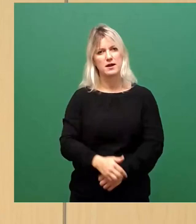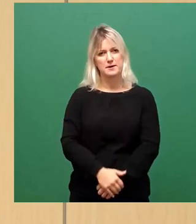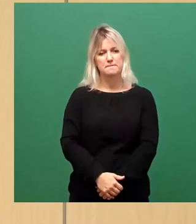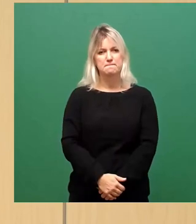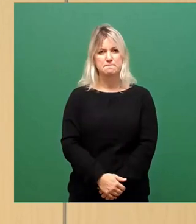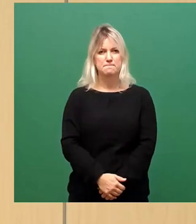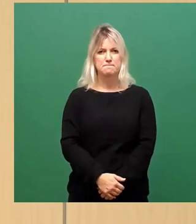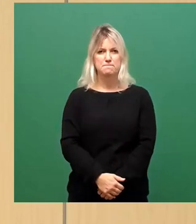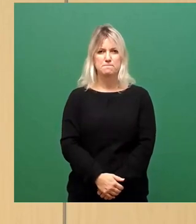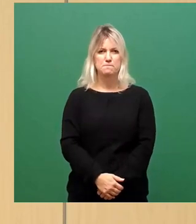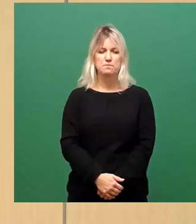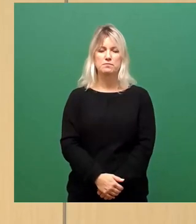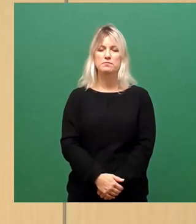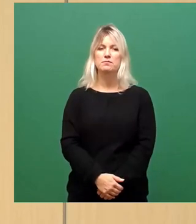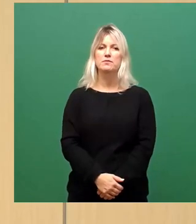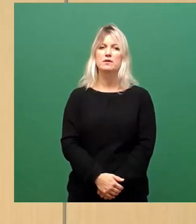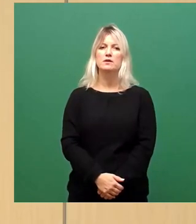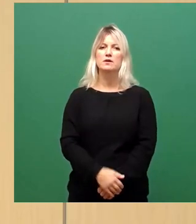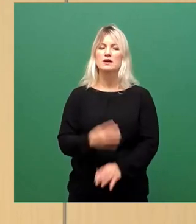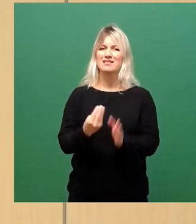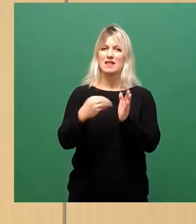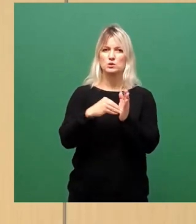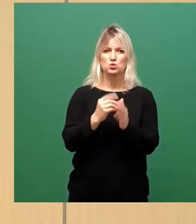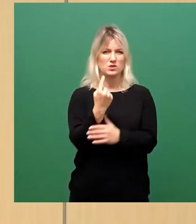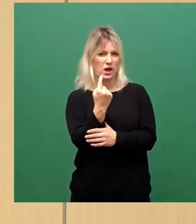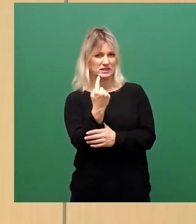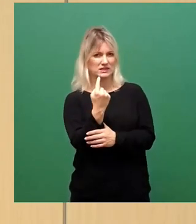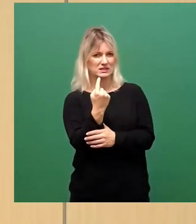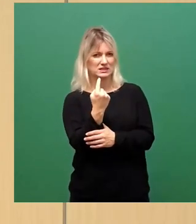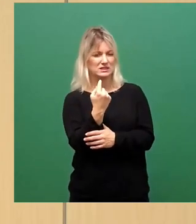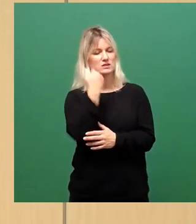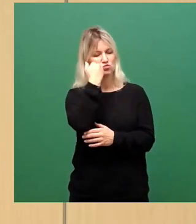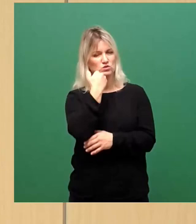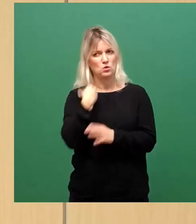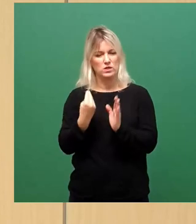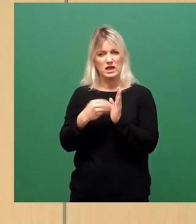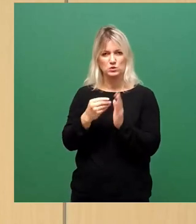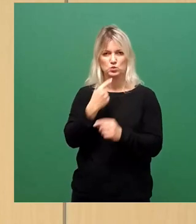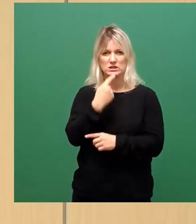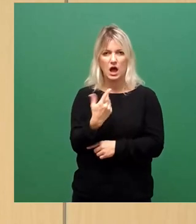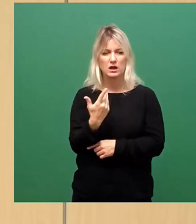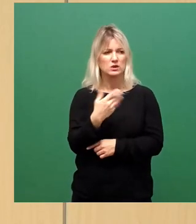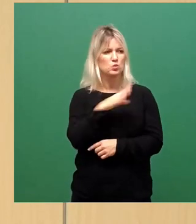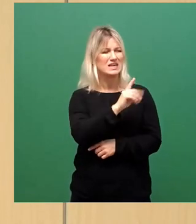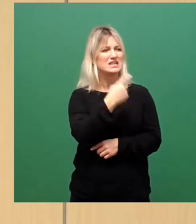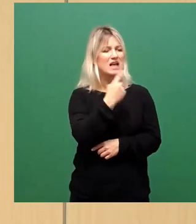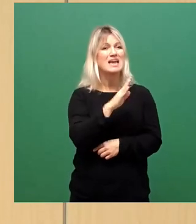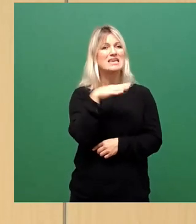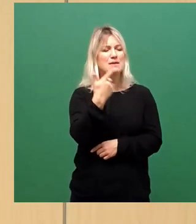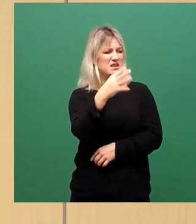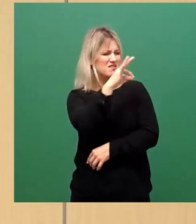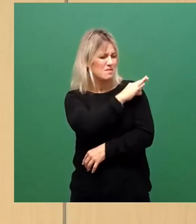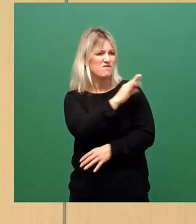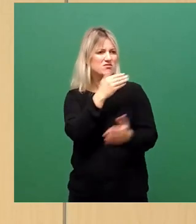Und dann noch ein letztes Wort, das Sie mir vielleicht gestatten, Herr Oberbürgermeister, zu sagen, es gibt Tote durchs Impfen. Meine Güte,